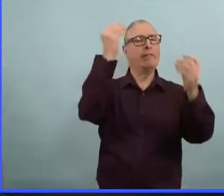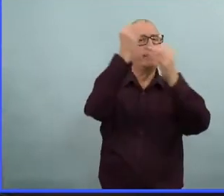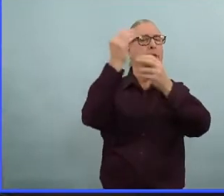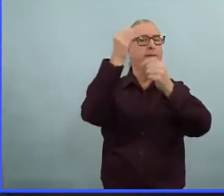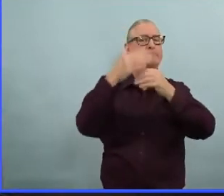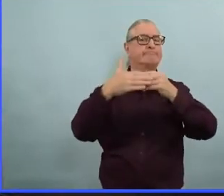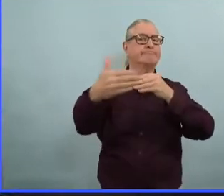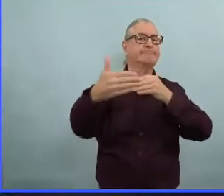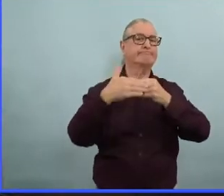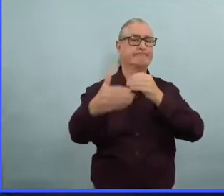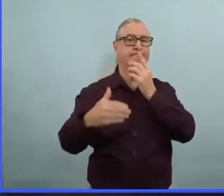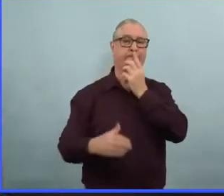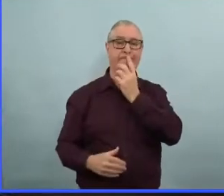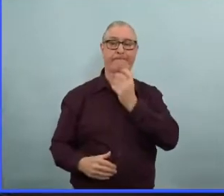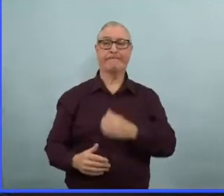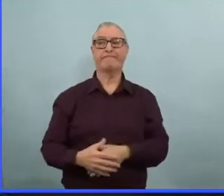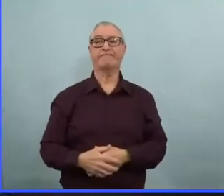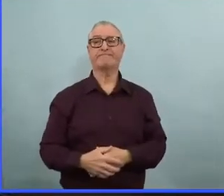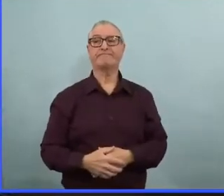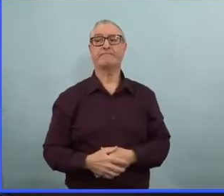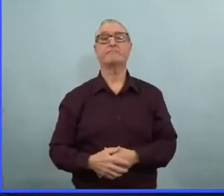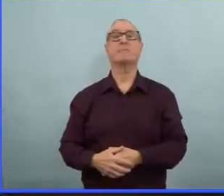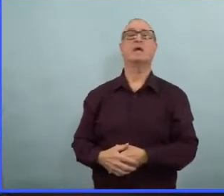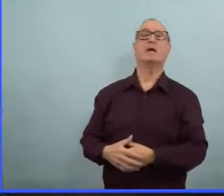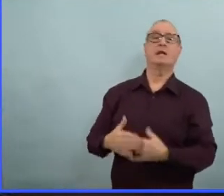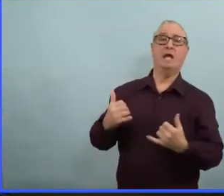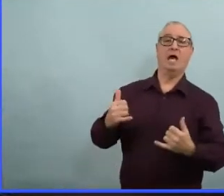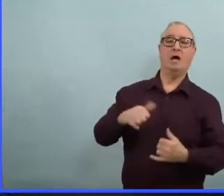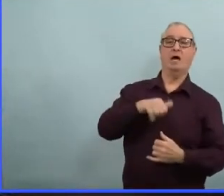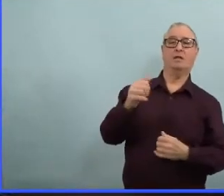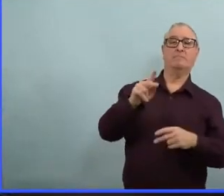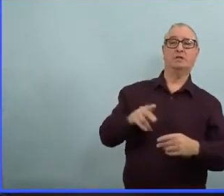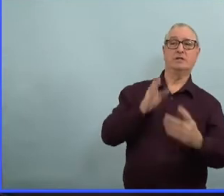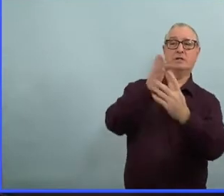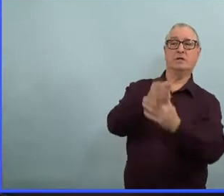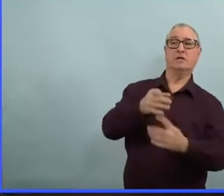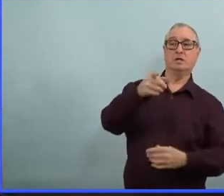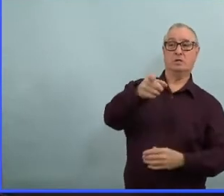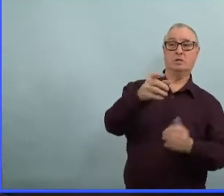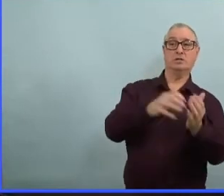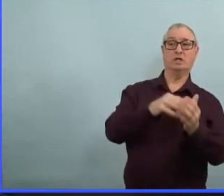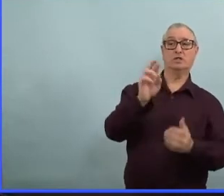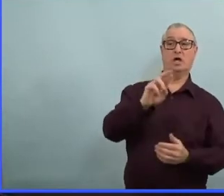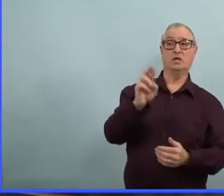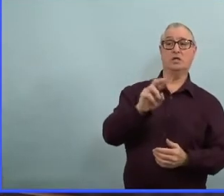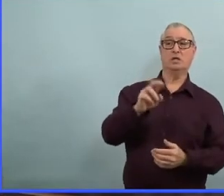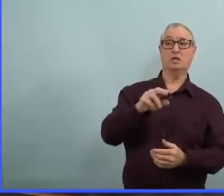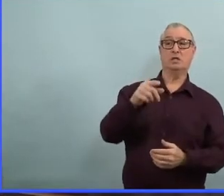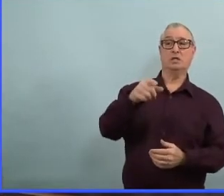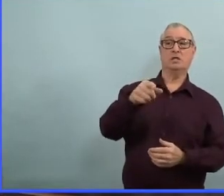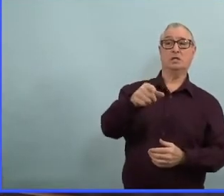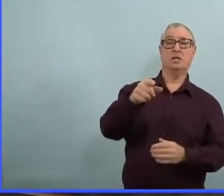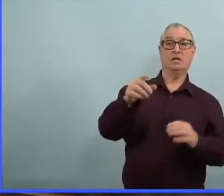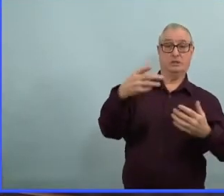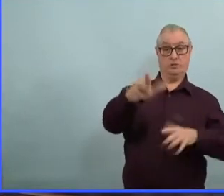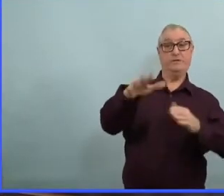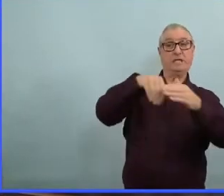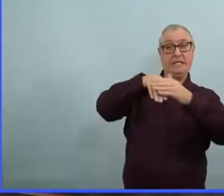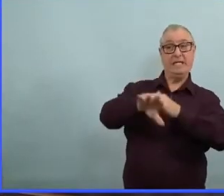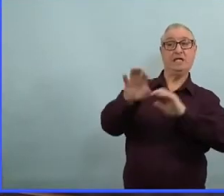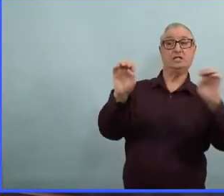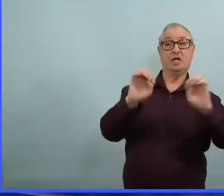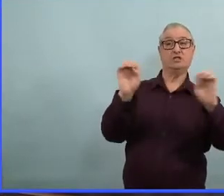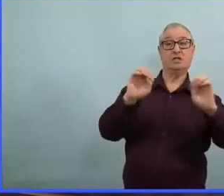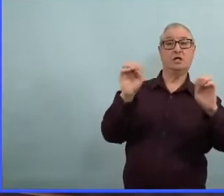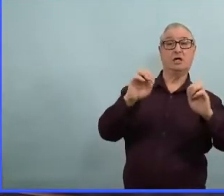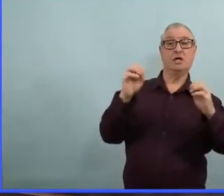Madame la Première Ministre, depuis que vous êtes dans ce poste, est-ce que vous êtes allé à l'hôpital pour une visite ? Vous constatez vous-même ce qui se passe ? J'essaie de penser.